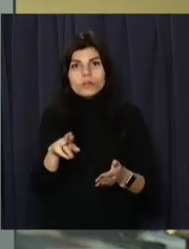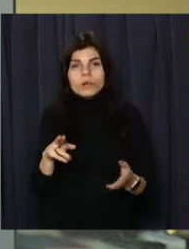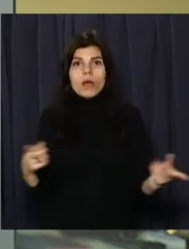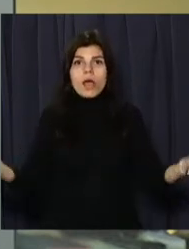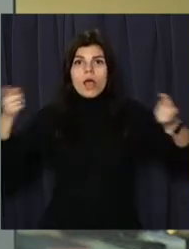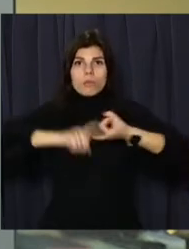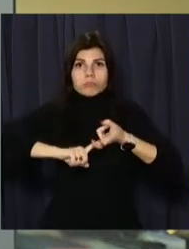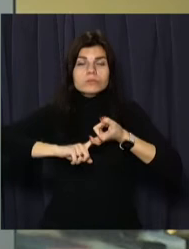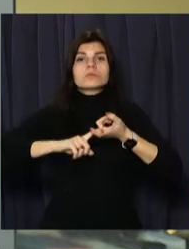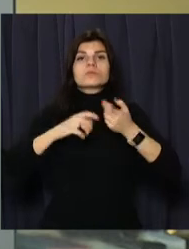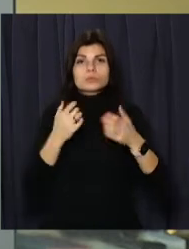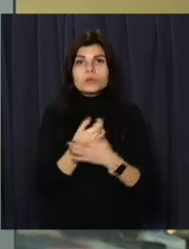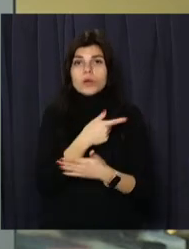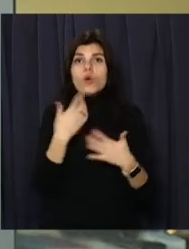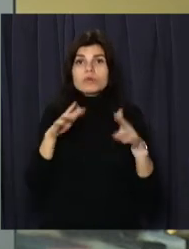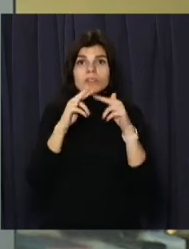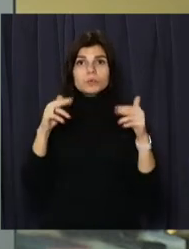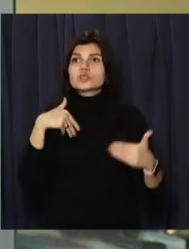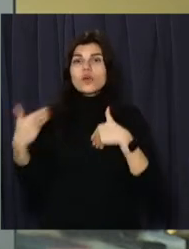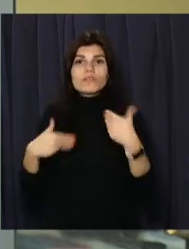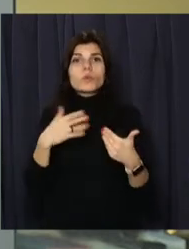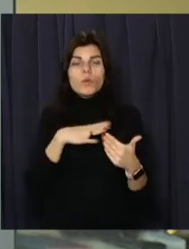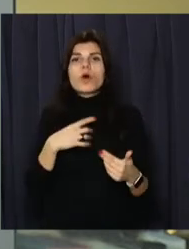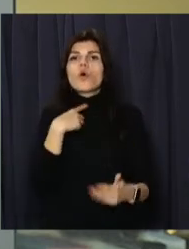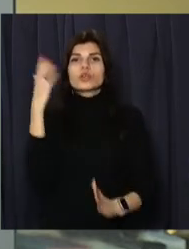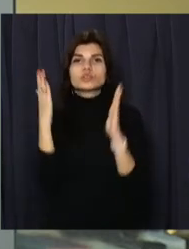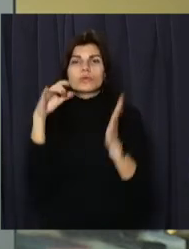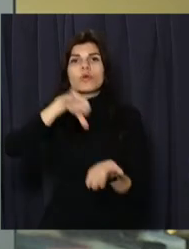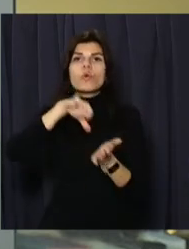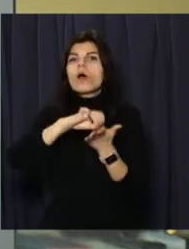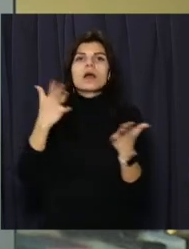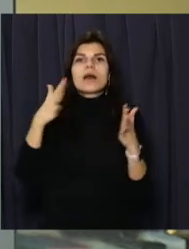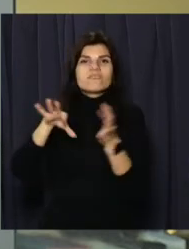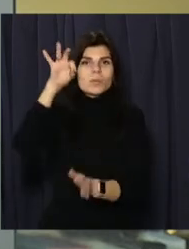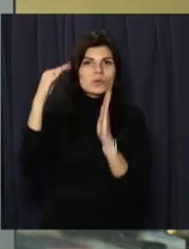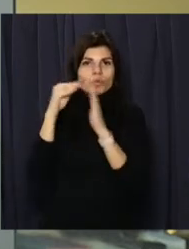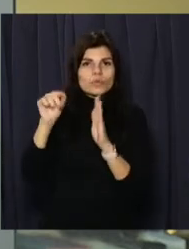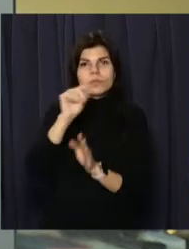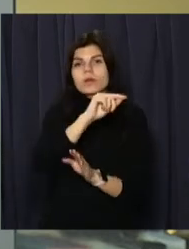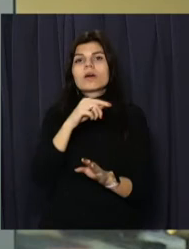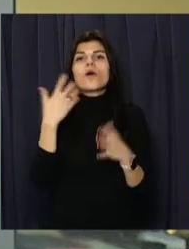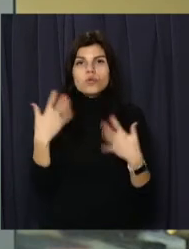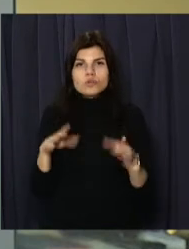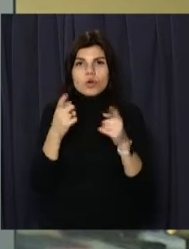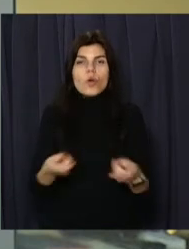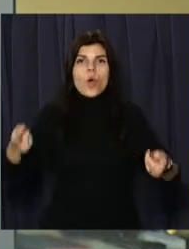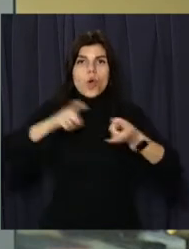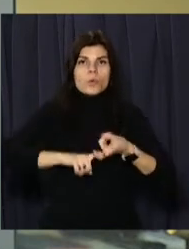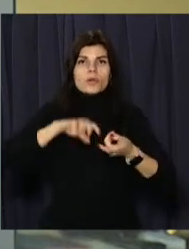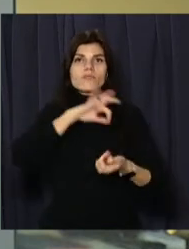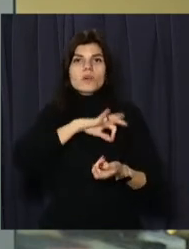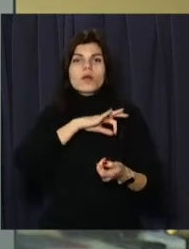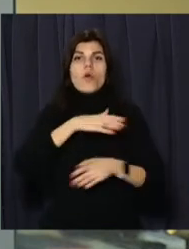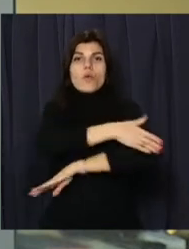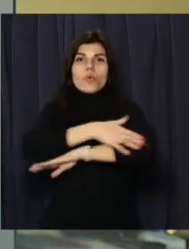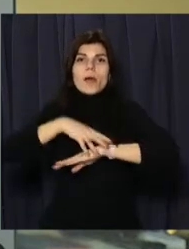Ініціативу вже презентували дніпрянам. Збори та голосування за участь у проєкті, зокрема, вже стартували в об'єднанні співвласників на